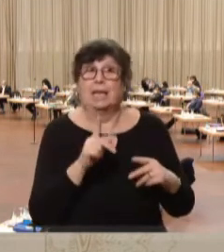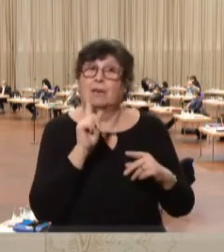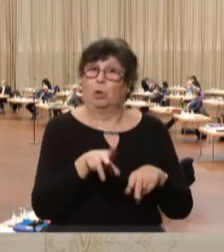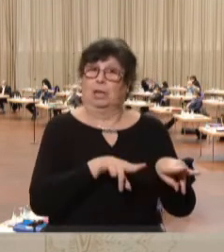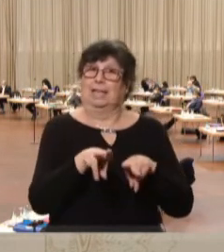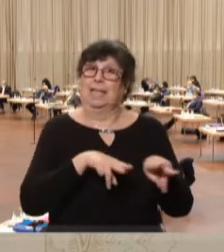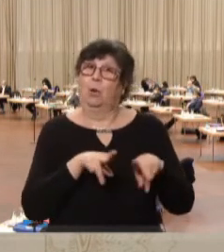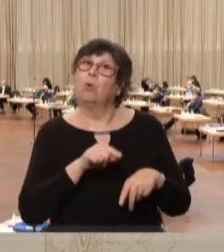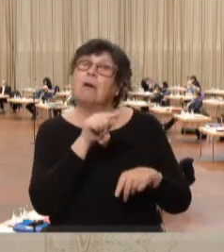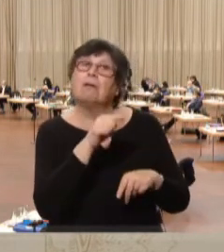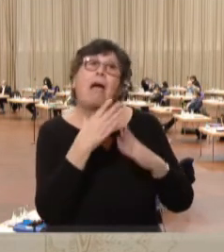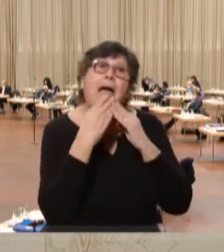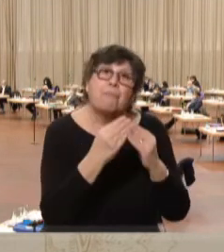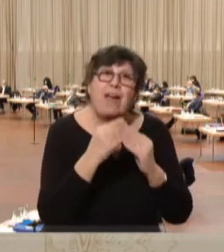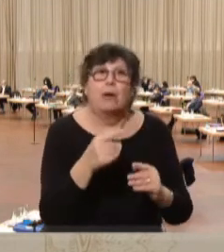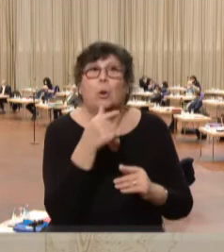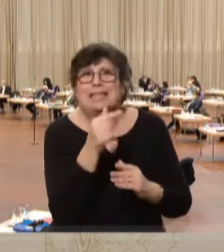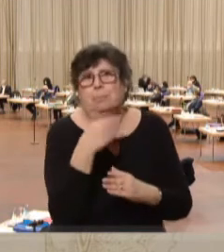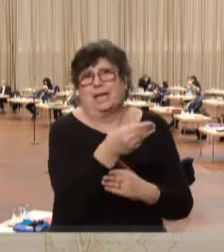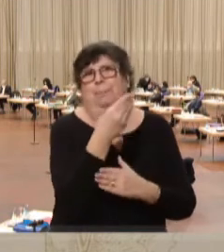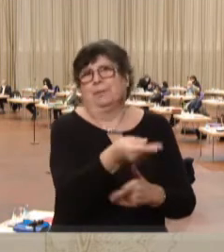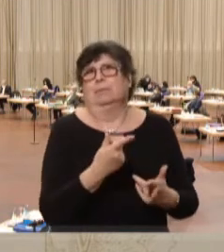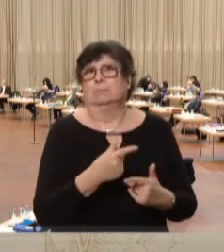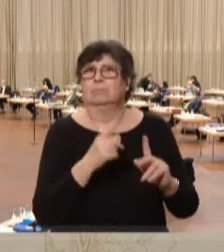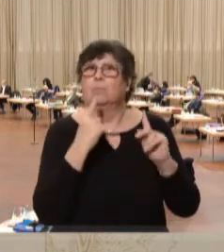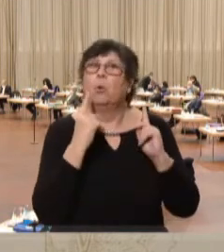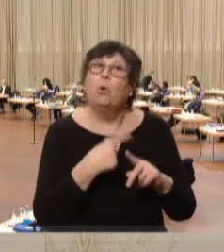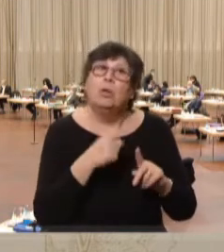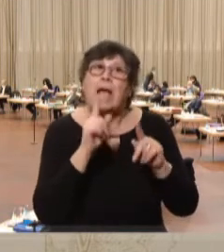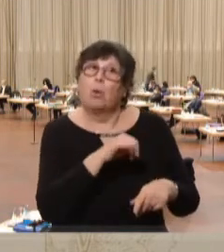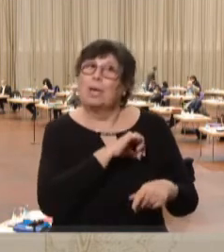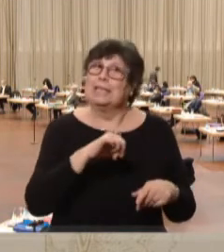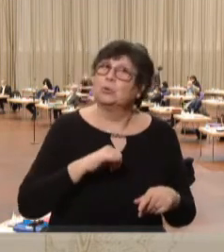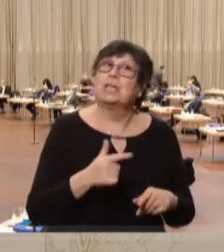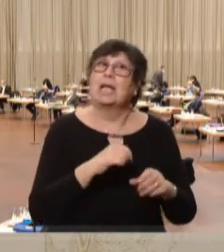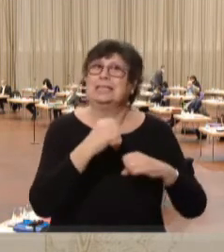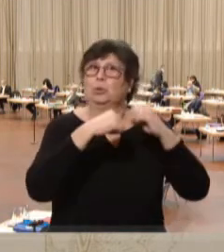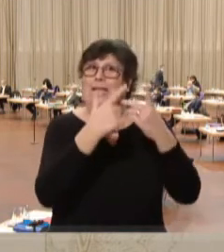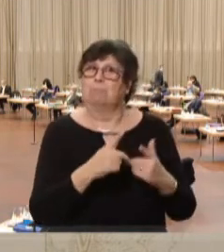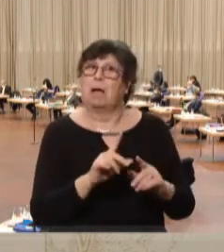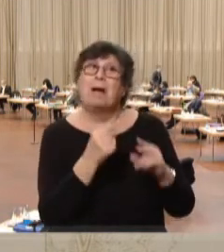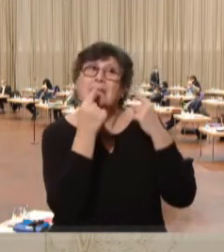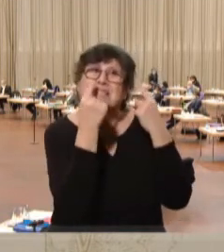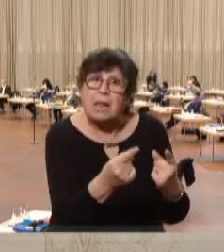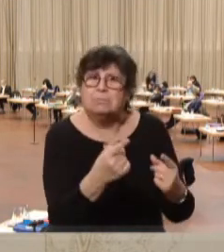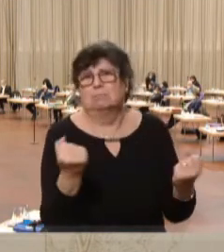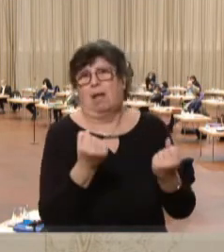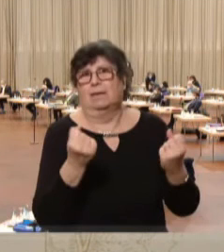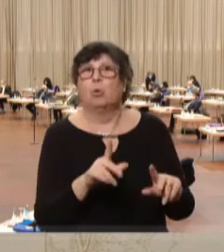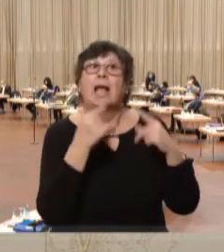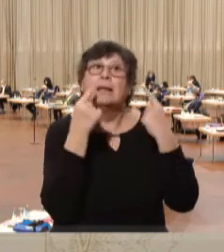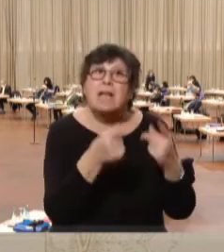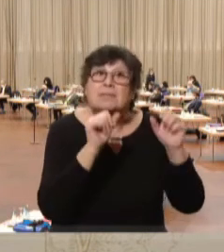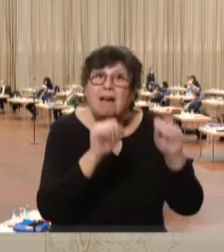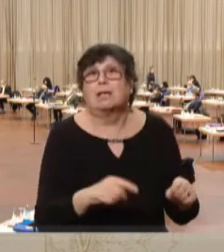Regierung, die ihnen Ratschläge gibt. Und mithilfe natürlich des Gesundheitssystems. Aber selbst müssen sie es machen. Und selbst werden sie es